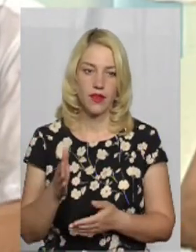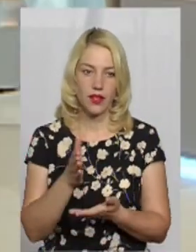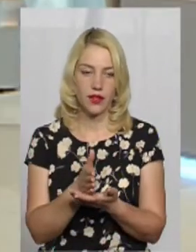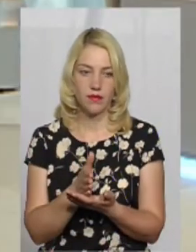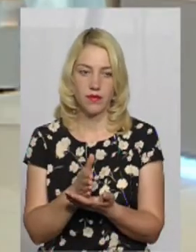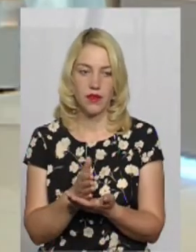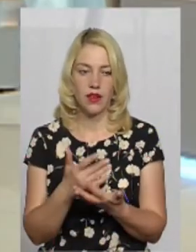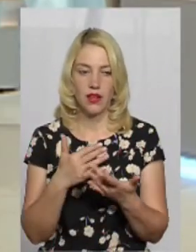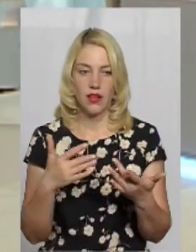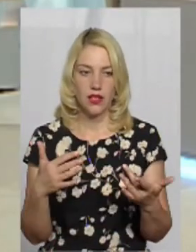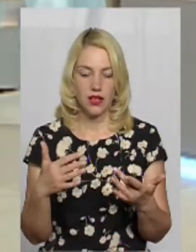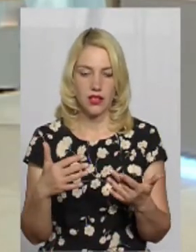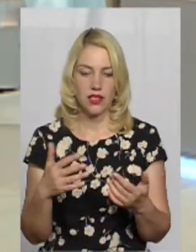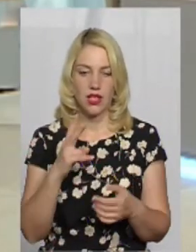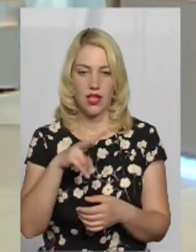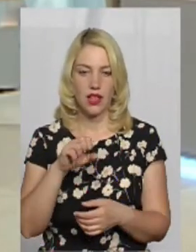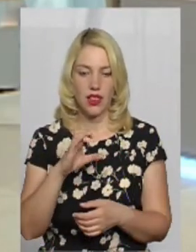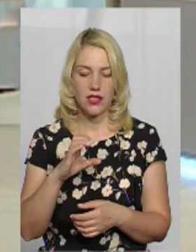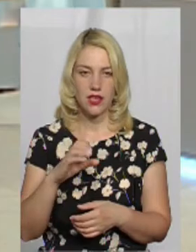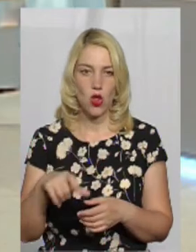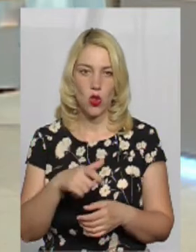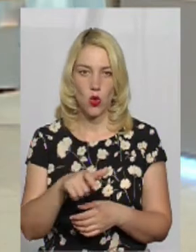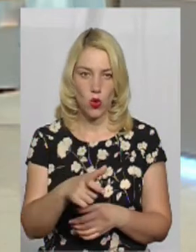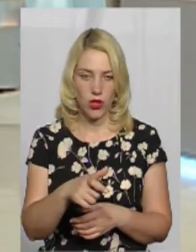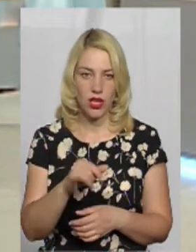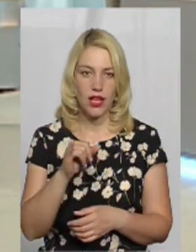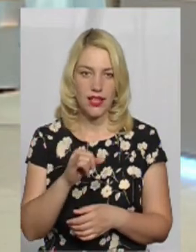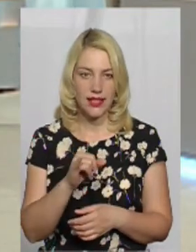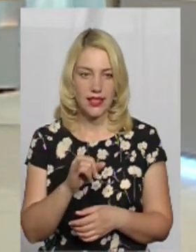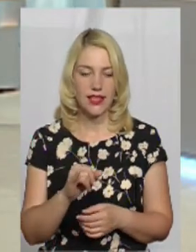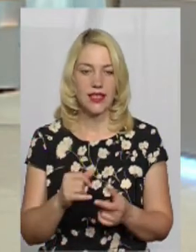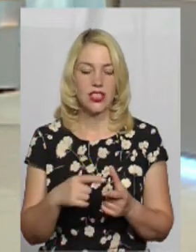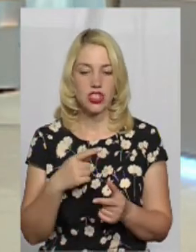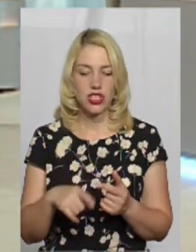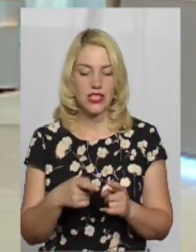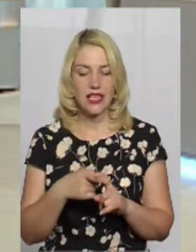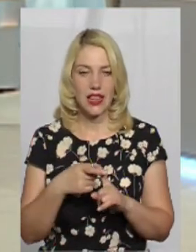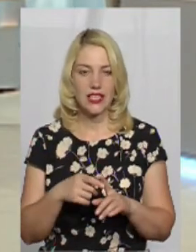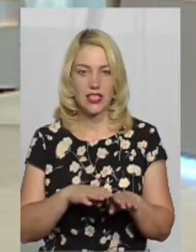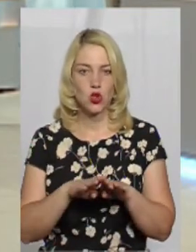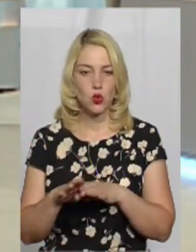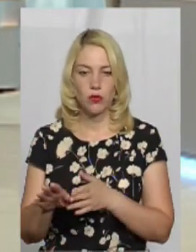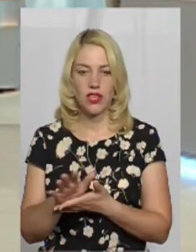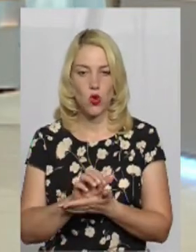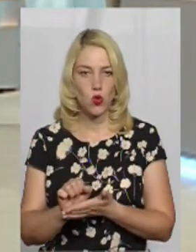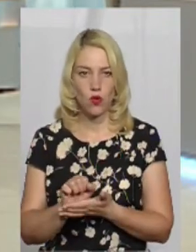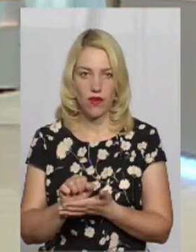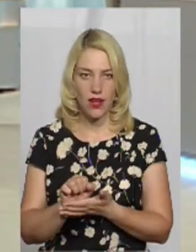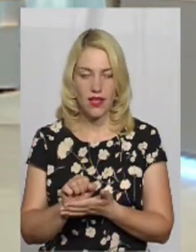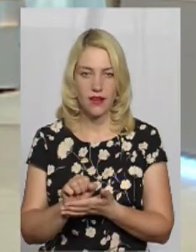різних класів дороги. І чи залежить ступінь руйнування